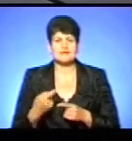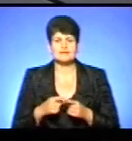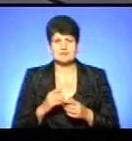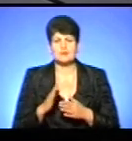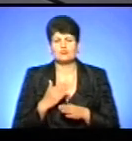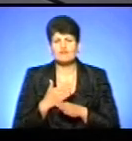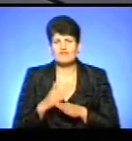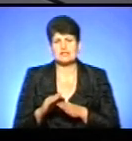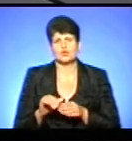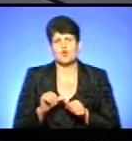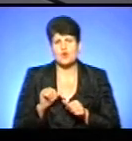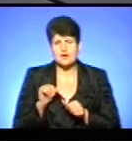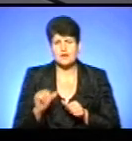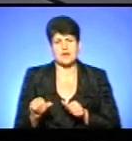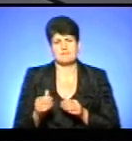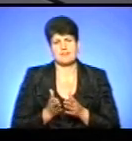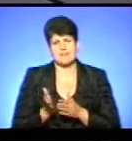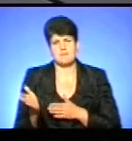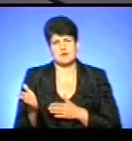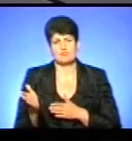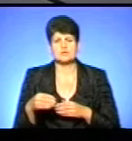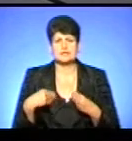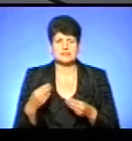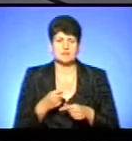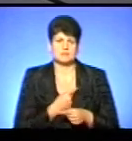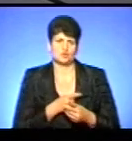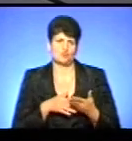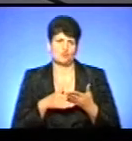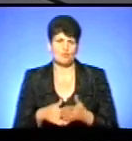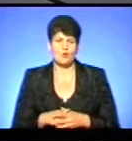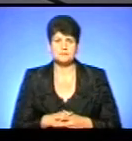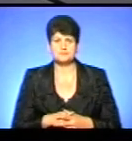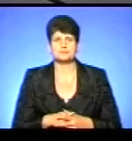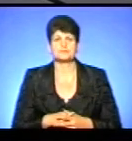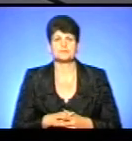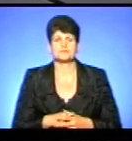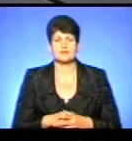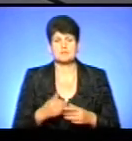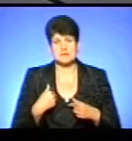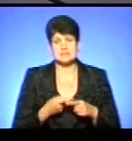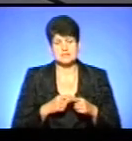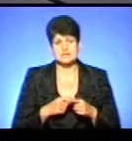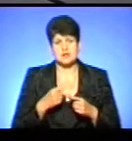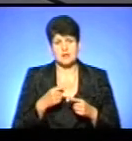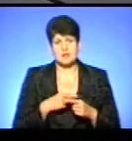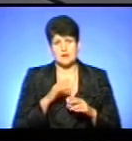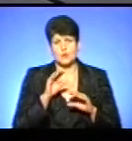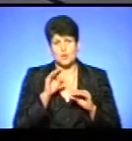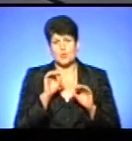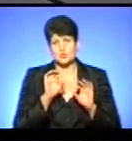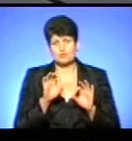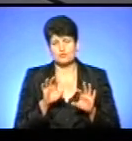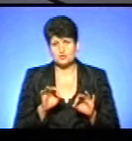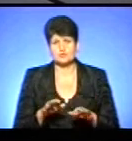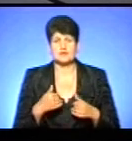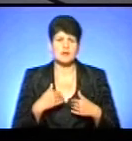виділено окремий напрямок надання медичної допомоги. І ми це озвучували, я мав